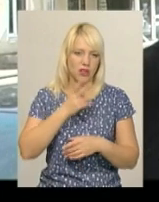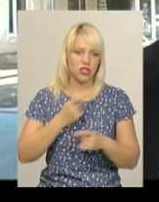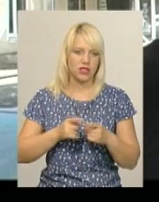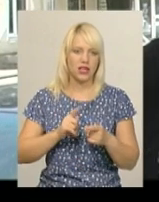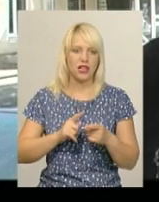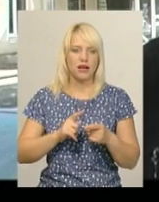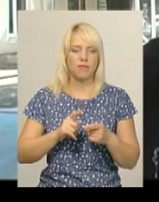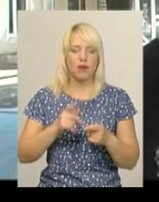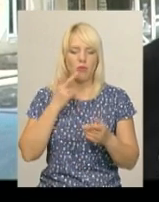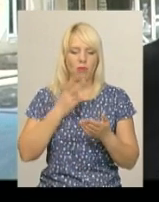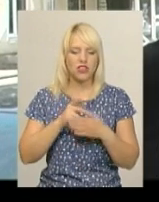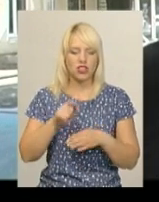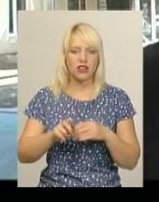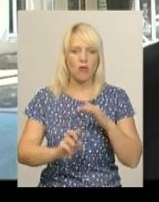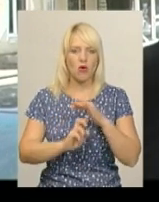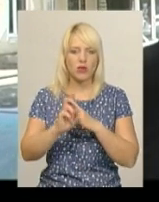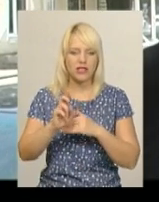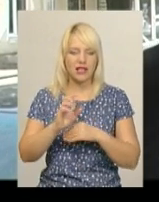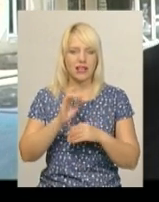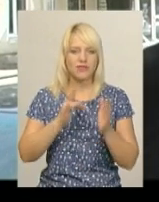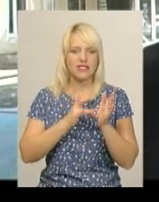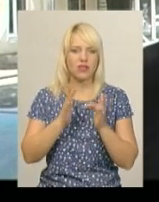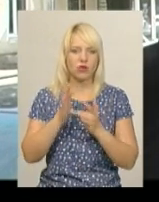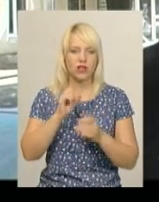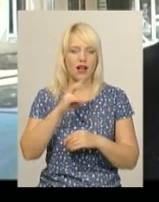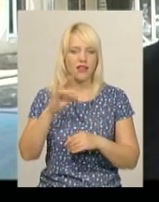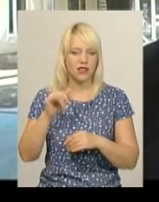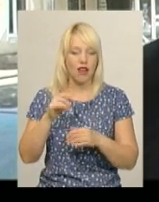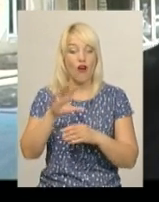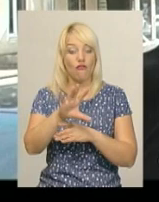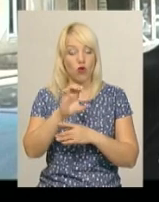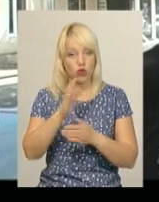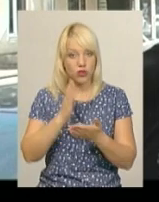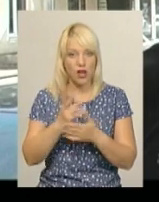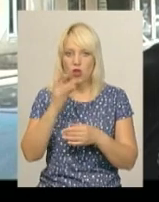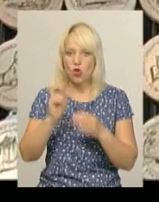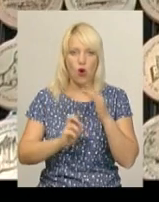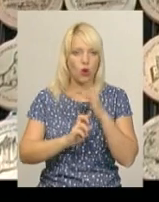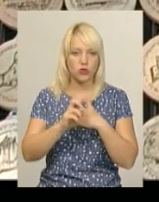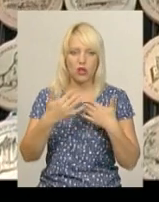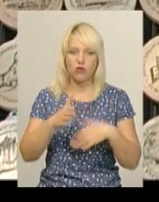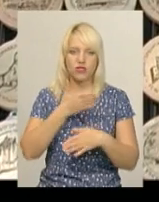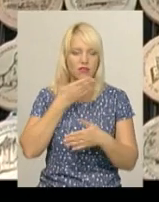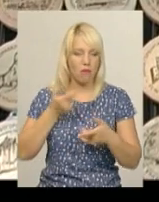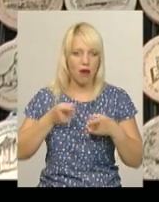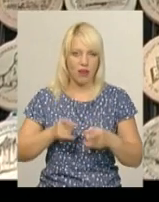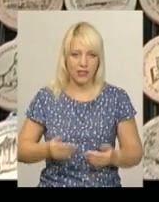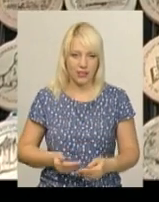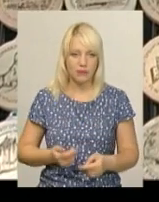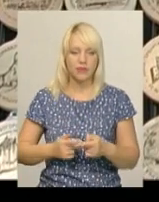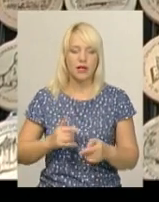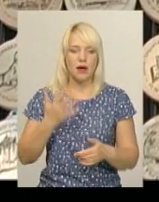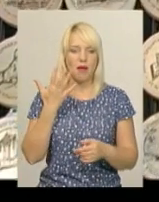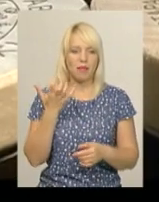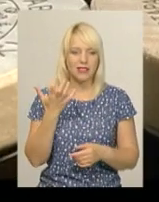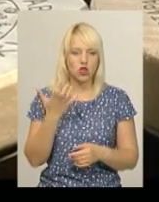костел Святої Анни, зображення котрого є, гарні фотографії є збережені, на жаль, цього костелу вже не існує. Натепер Україна має більше як п'ять сотень